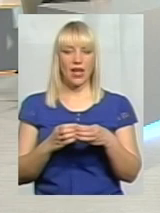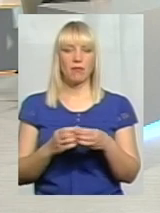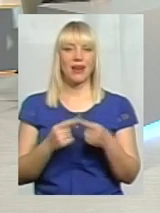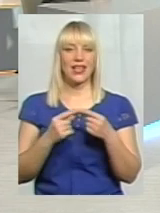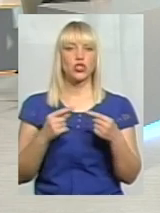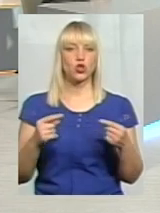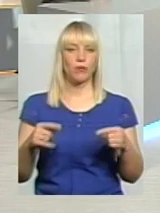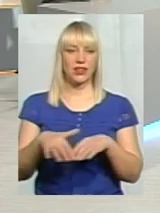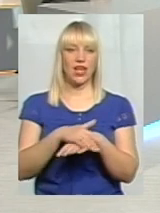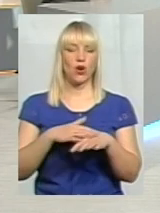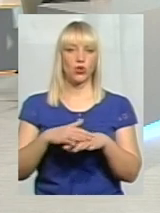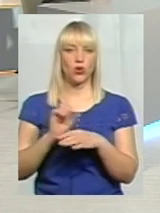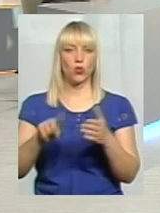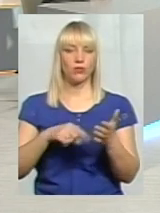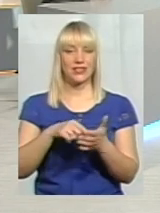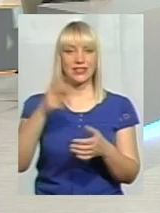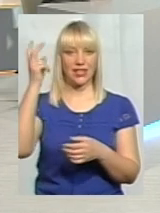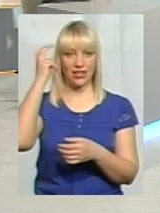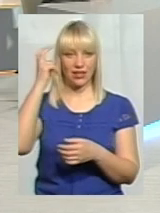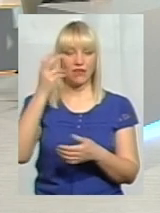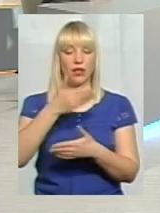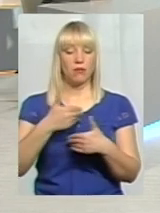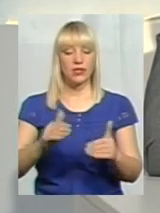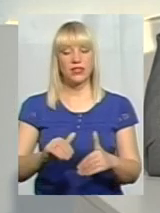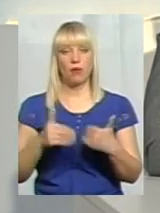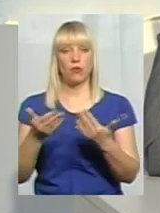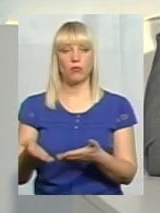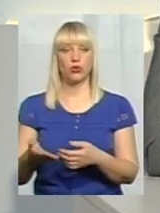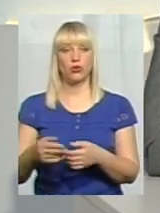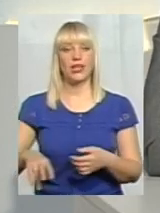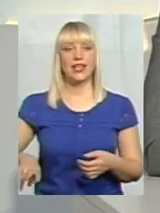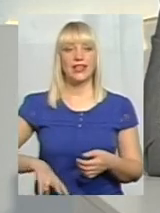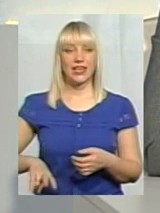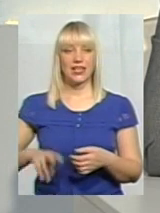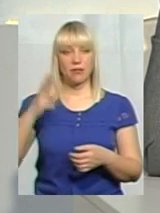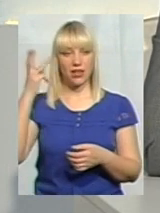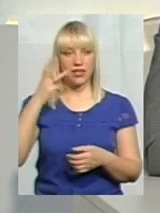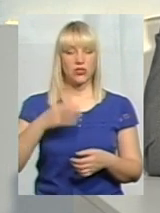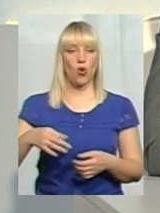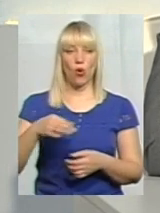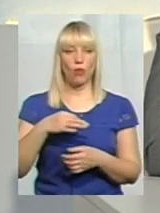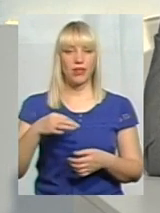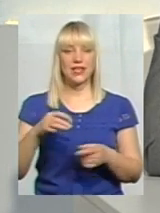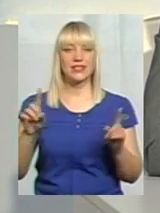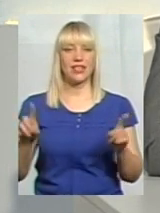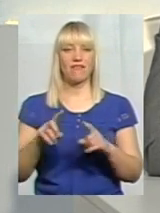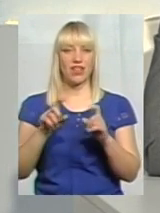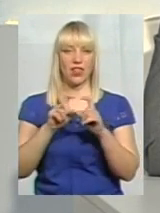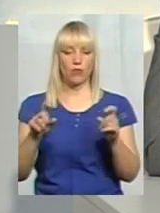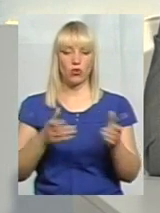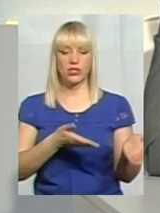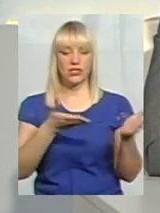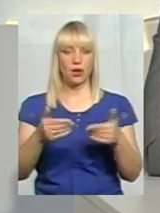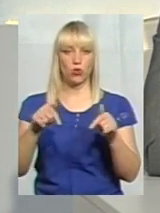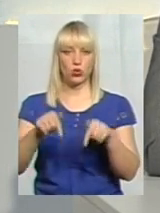народних інструментів в місті Києві. Ми запропонуємо саме дирекції Хмельницької обласної філармонії запросити їх до нас